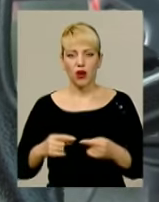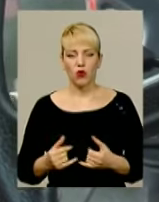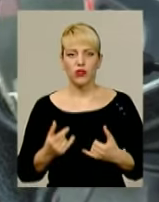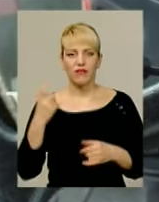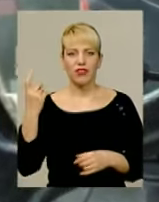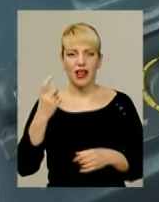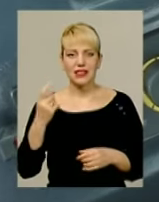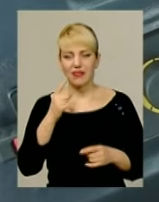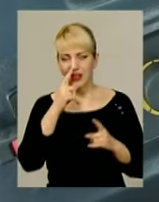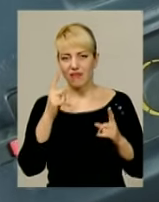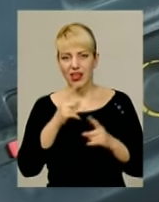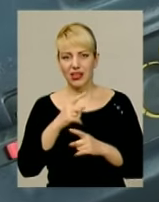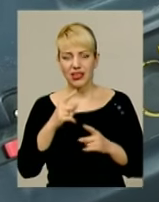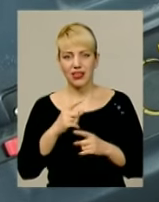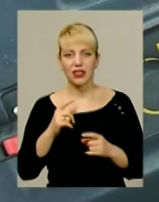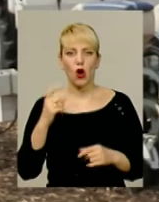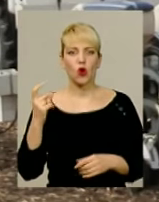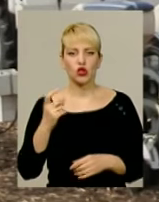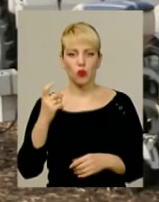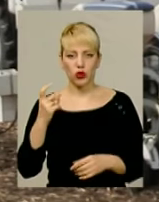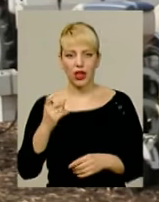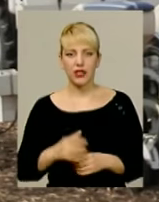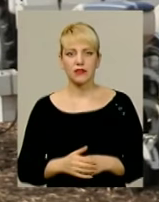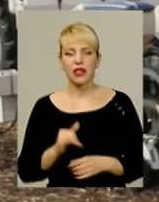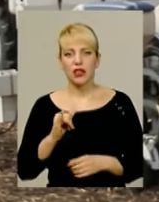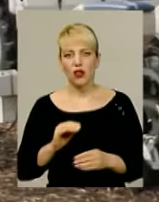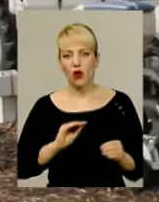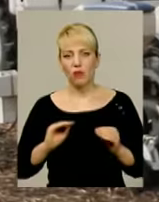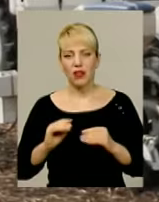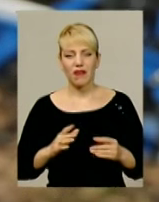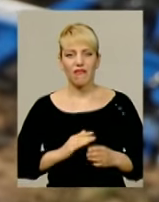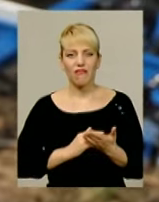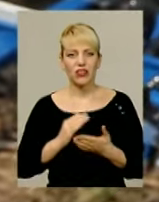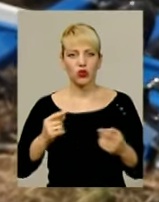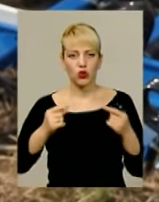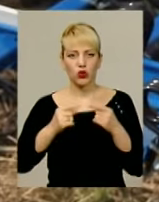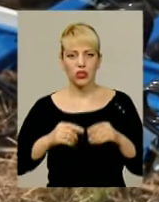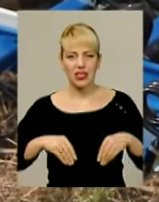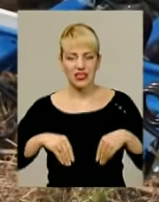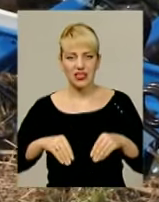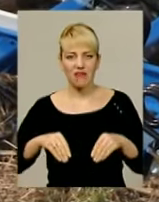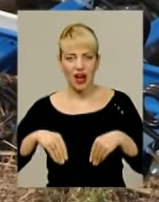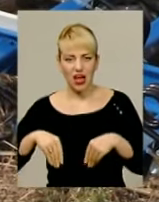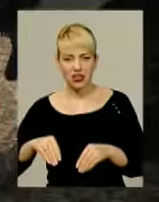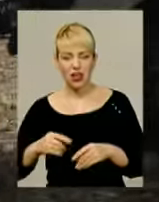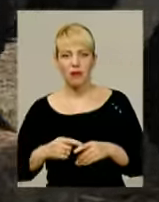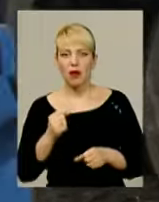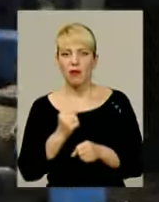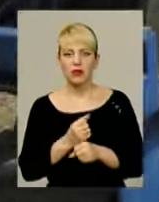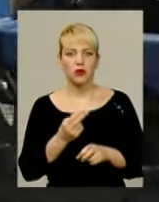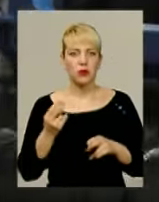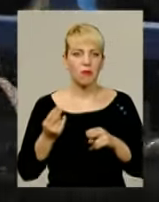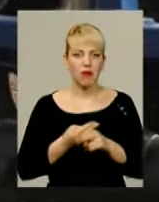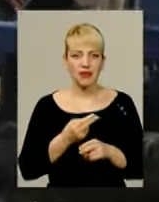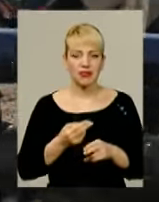селянських господарств і дрібним фермерам. Обладнані високоточними сівалками, культиваторами, працюють без перевитрат насіння та добрив.